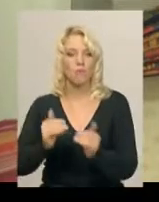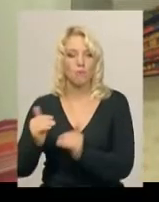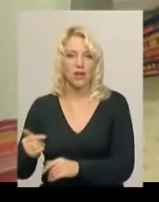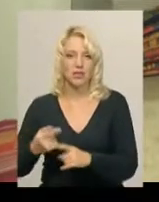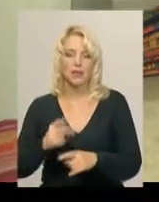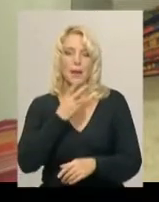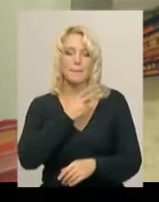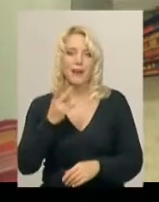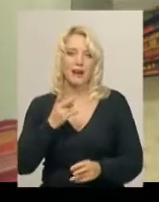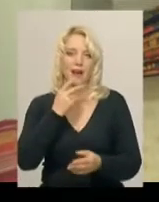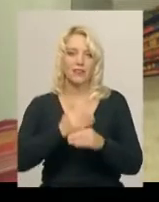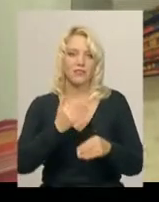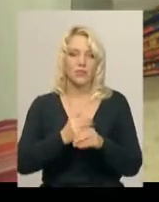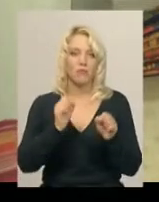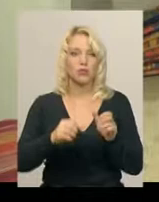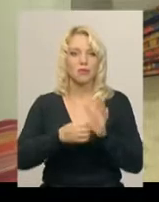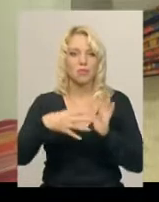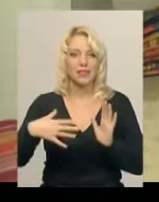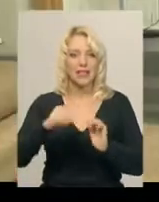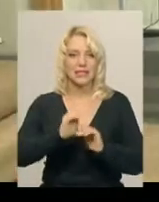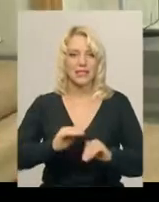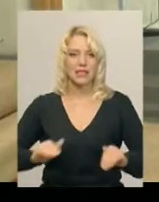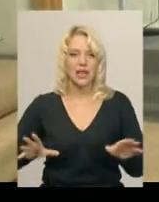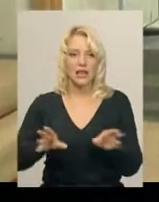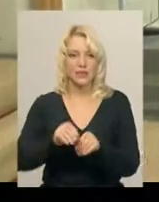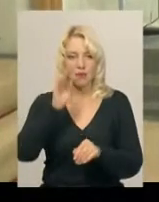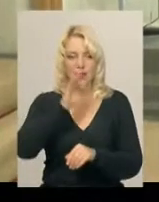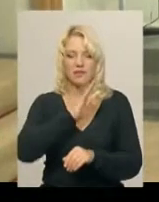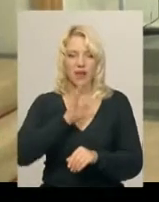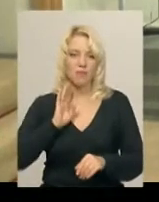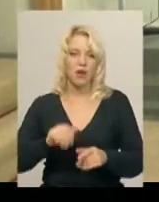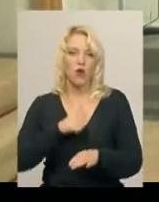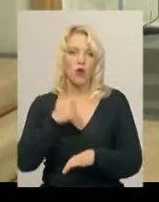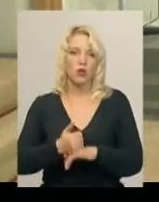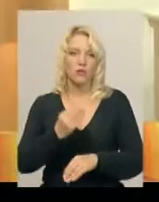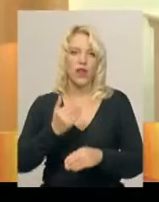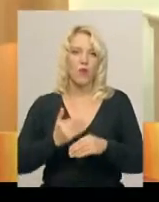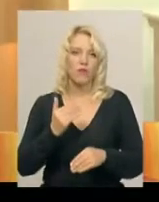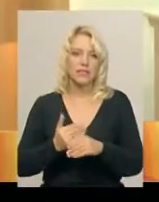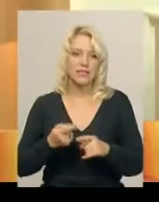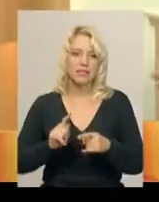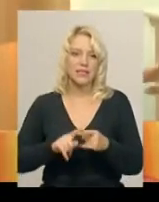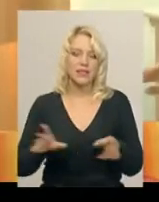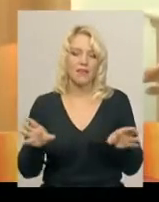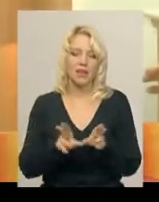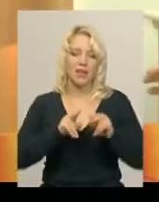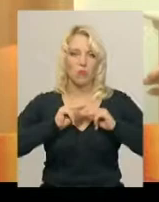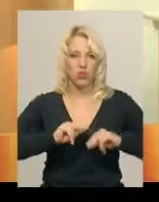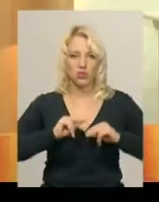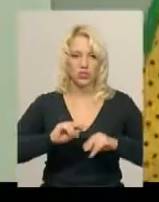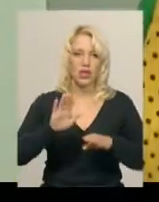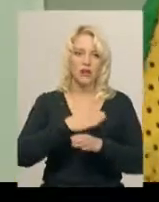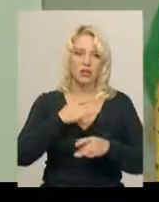Переглянути виставу зможуть 15 малюків з батьками. Лідія Місюренко каже, головна у виставі «Бабі-театру» взаємодія між акторами і